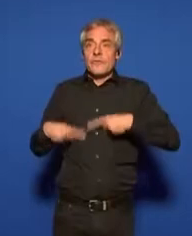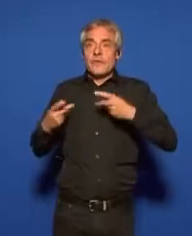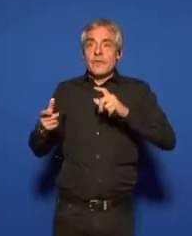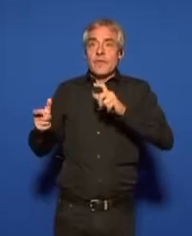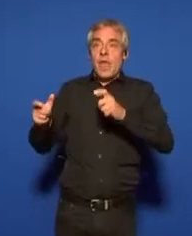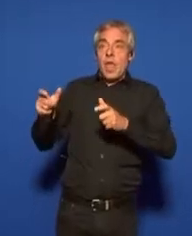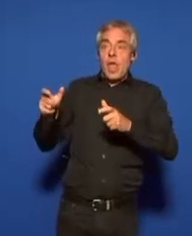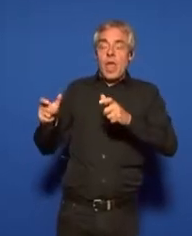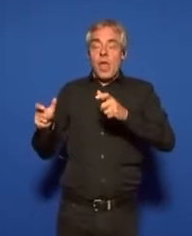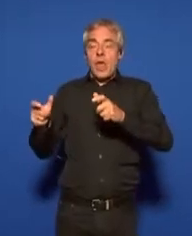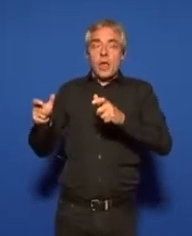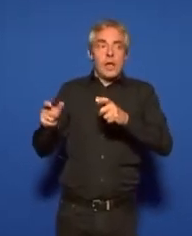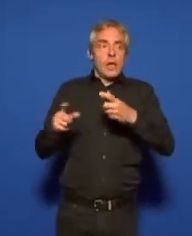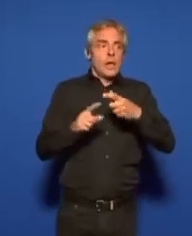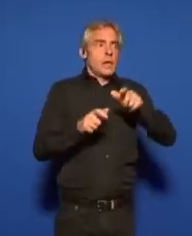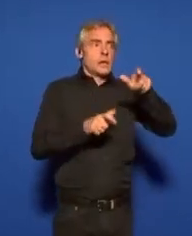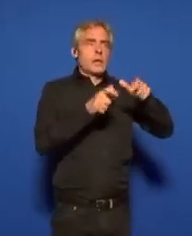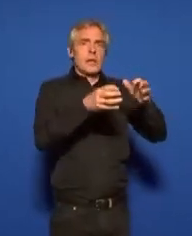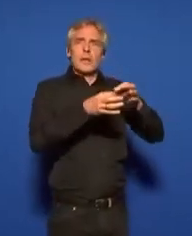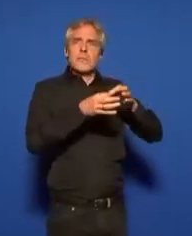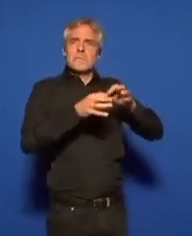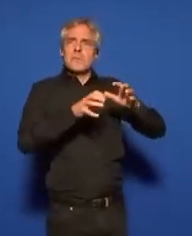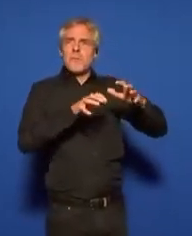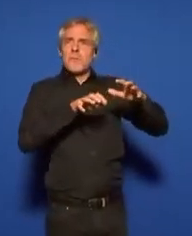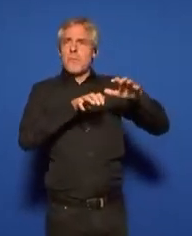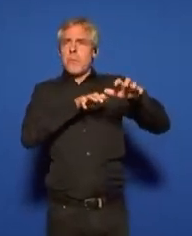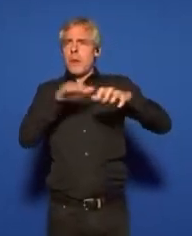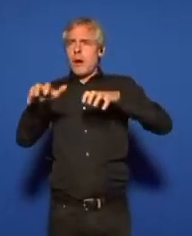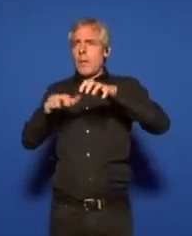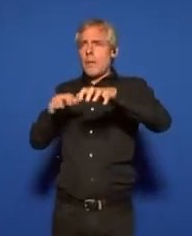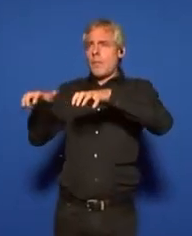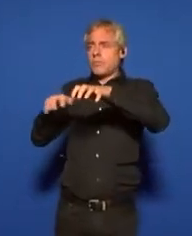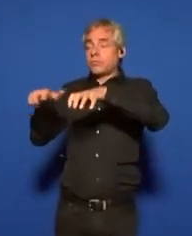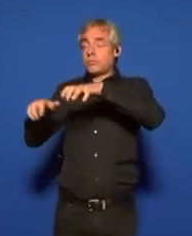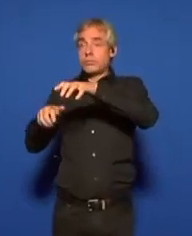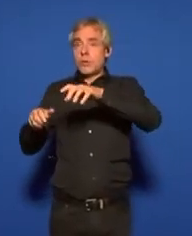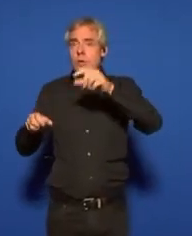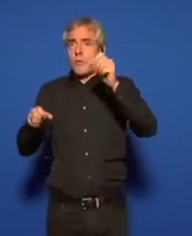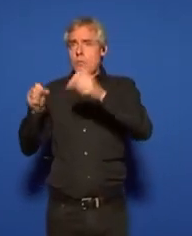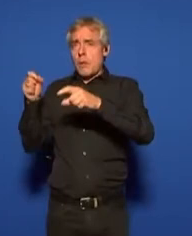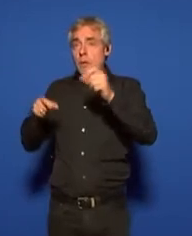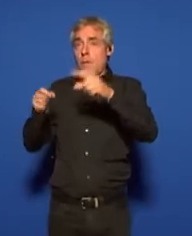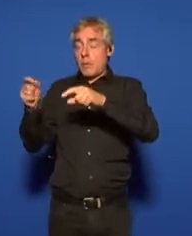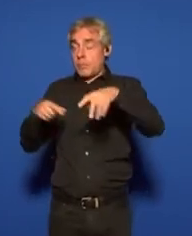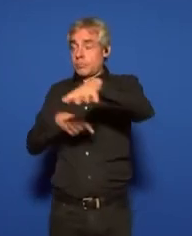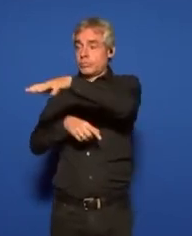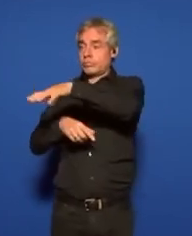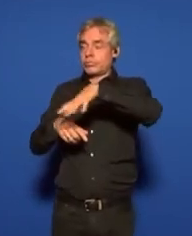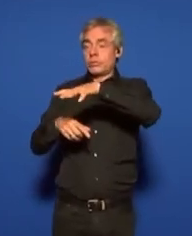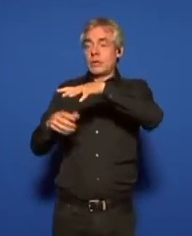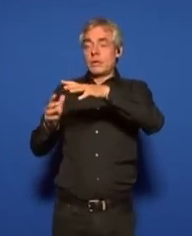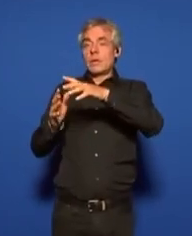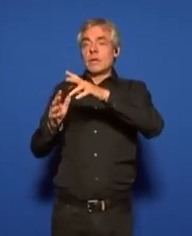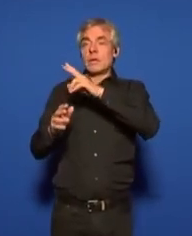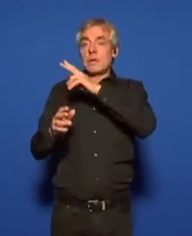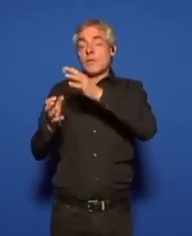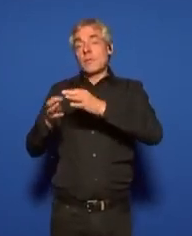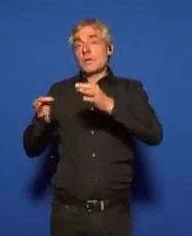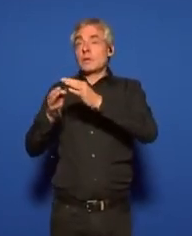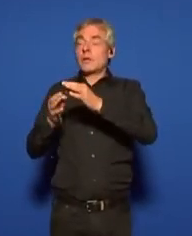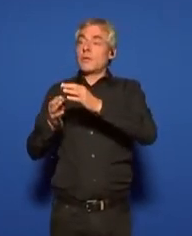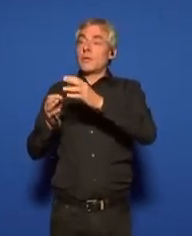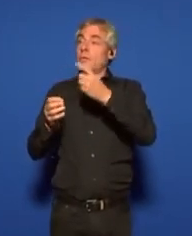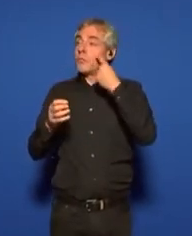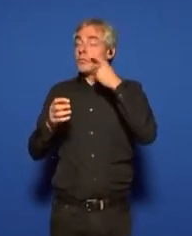puissances qui se déchaînent autour de cet État si symbolique du XXe siècle